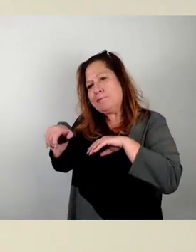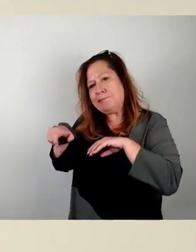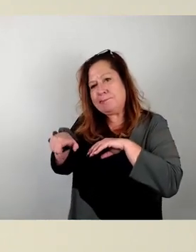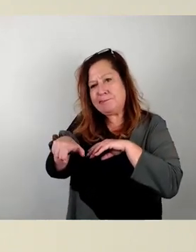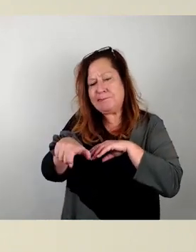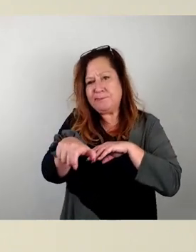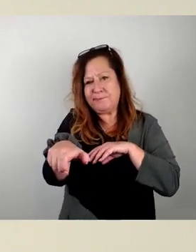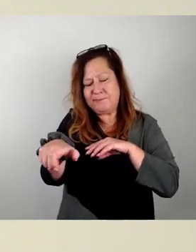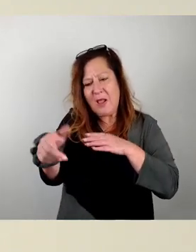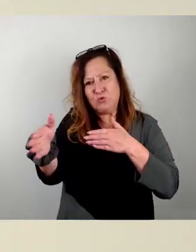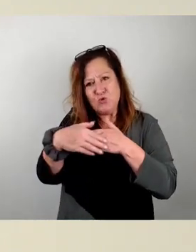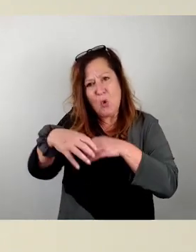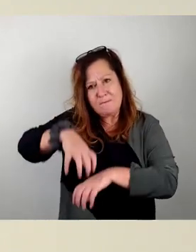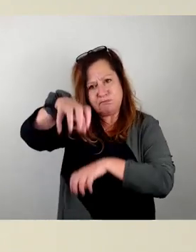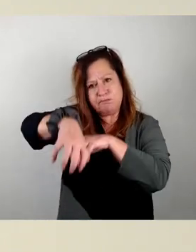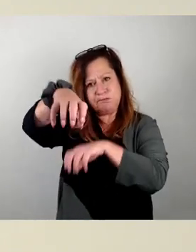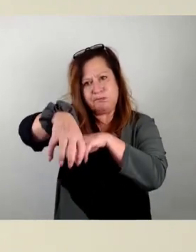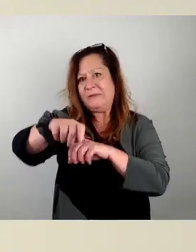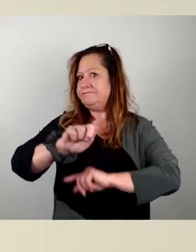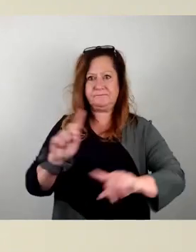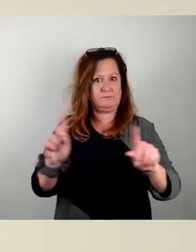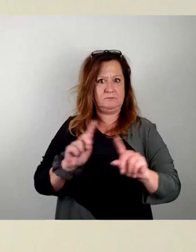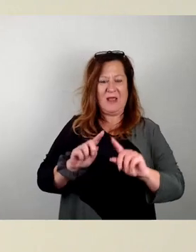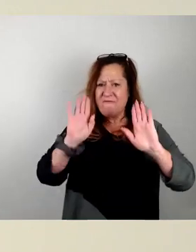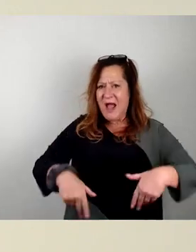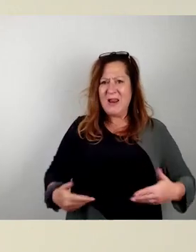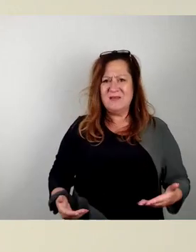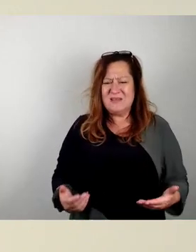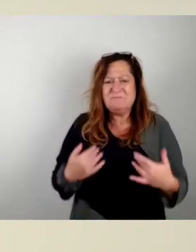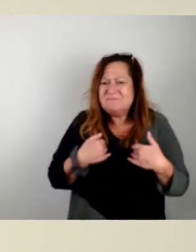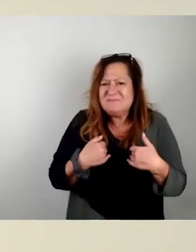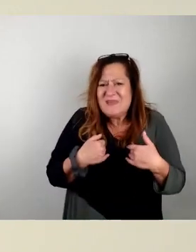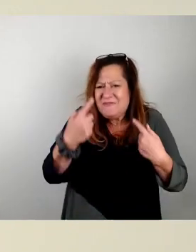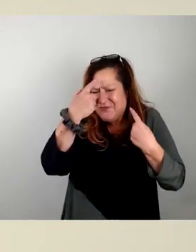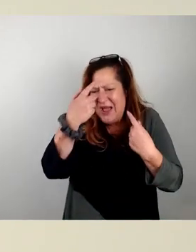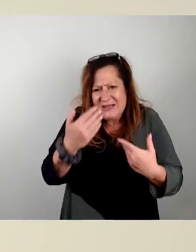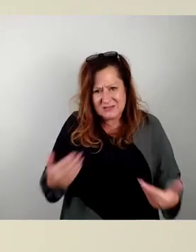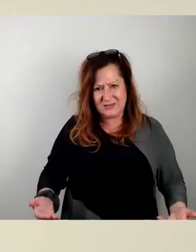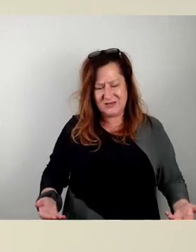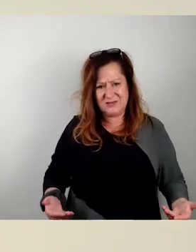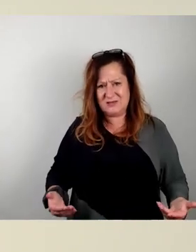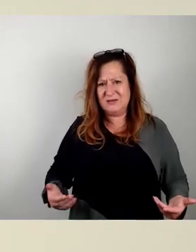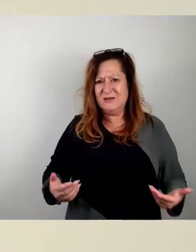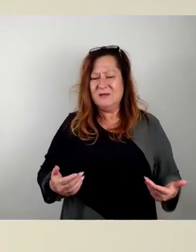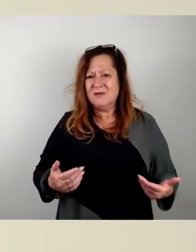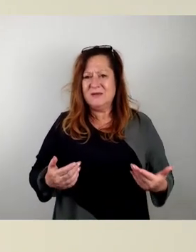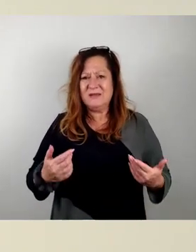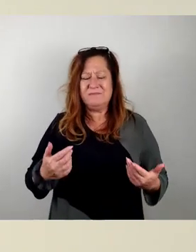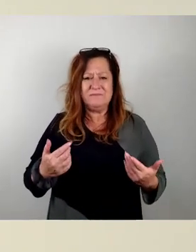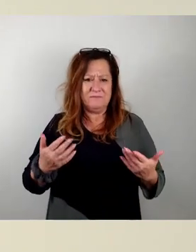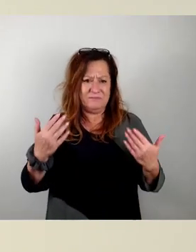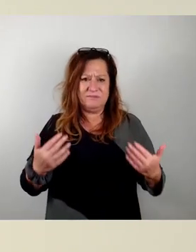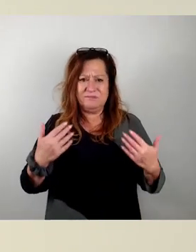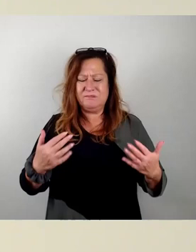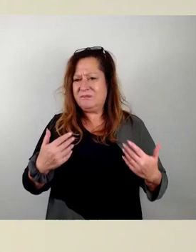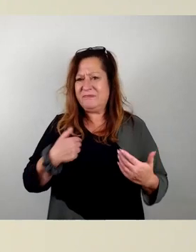stadtklimatische Auswirkung haben. Auch das ist falsch. Also ich weiß nicht, ich war ja offensichtlich hier von denen, gesprochen